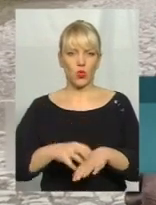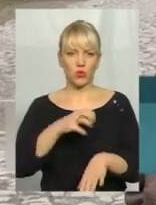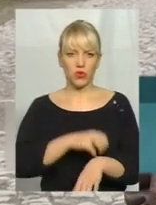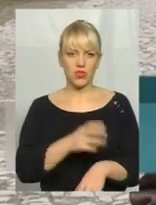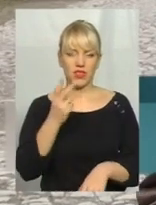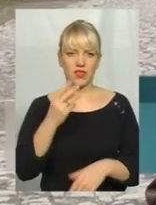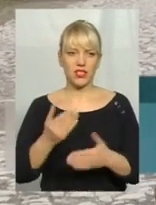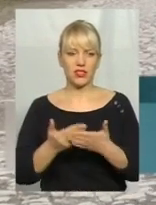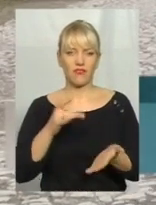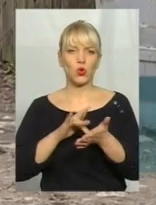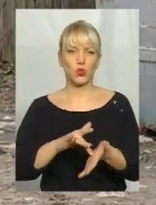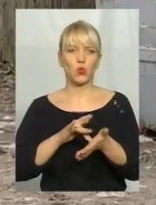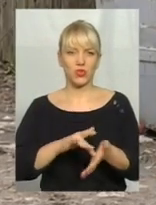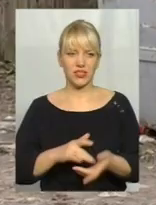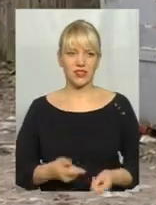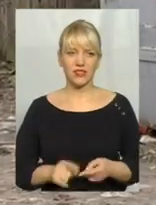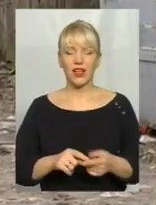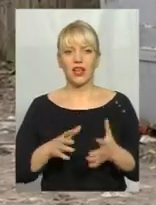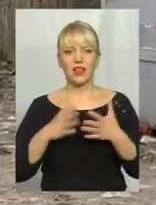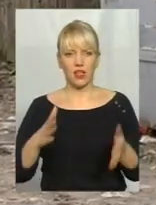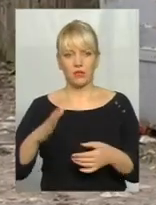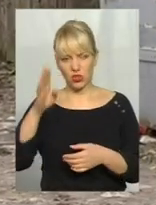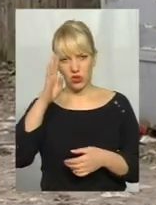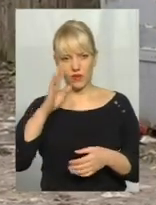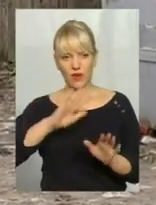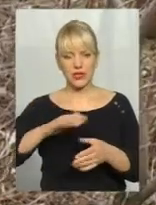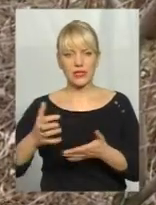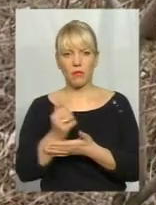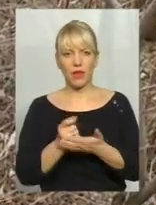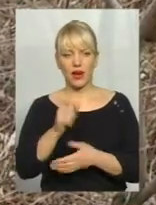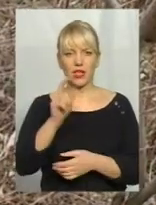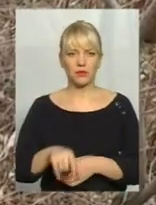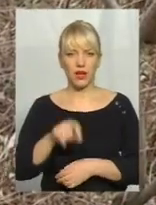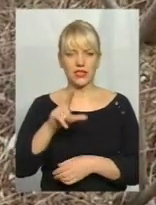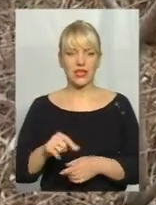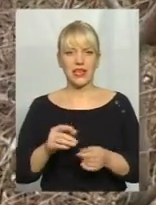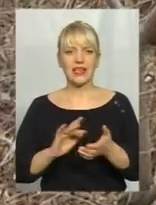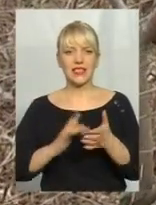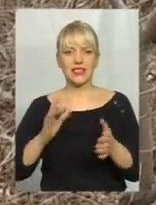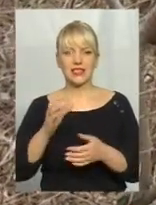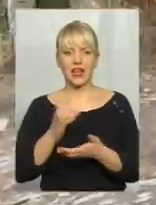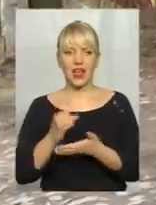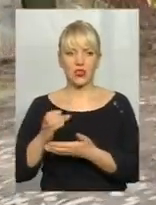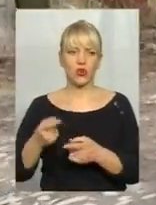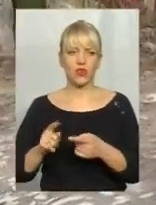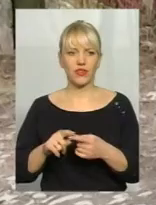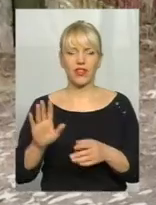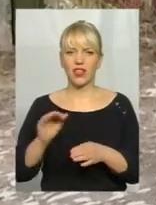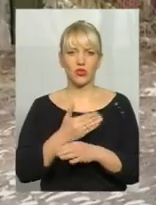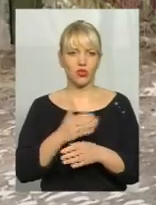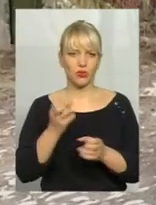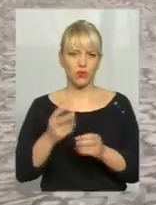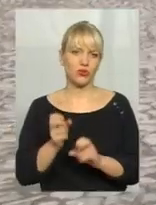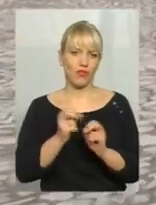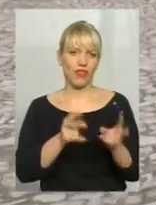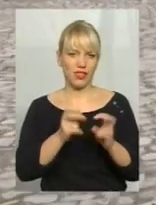і третій раз від туристів. Найбільше чоловік визбирає після туристів пластикових пляшок і склянок. Пан Ярослав не сортує сміття і викидає його у звичайні